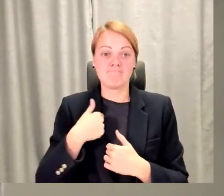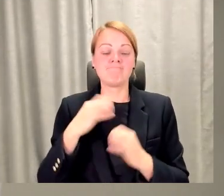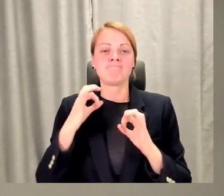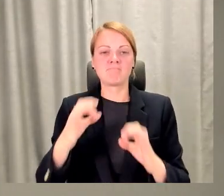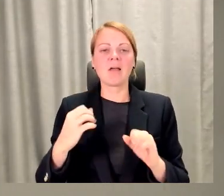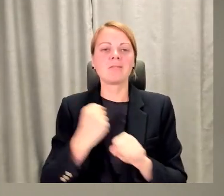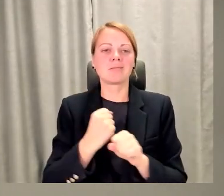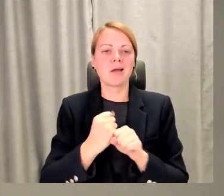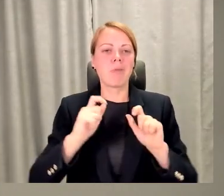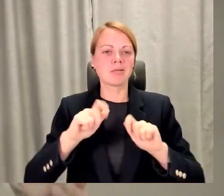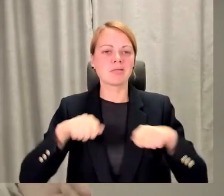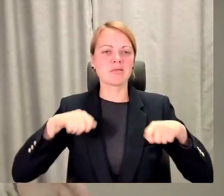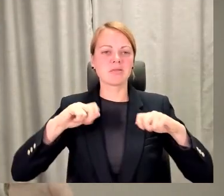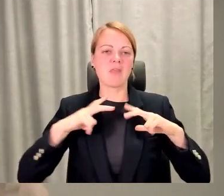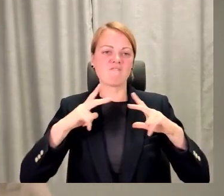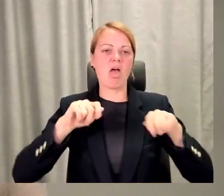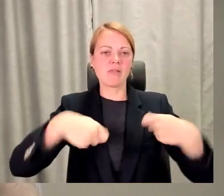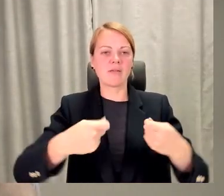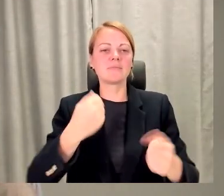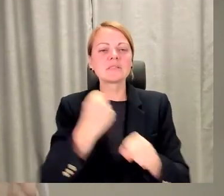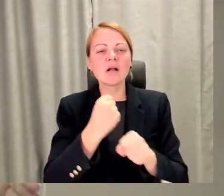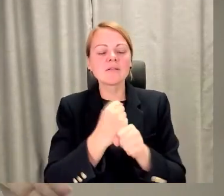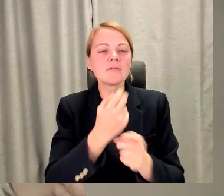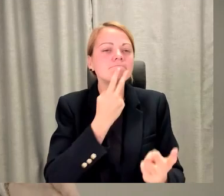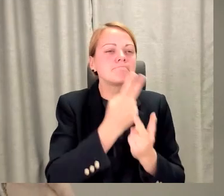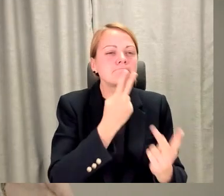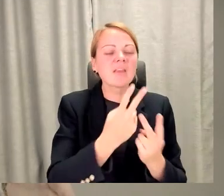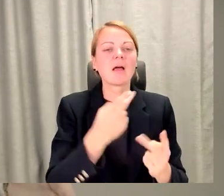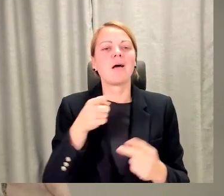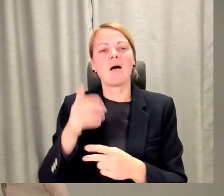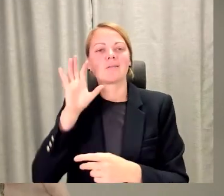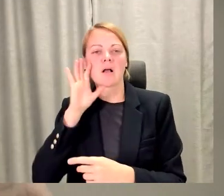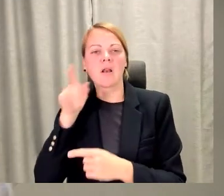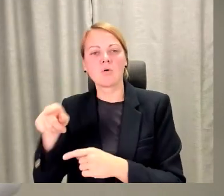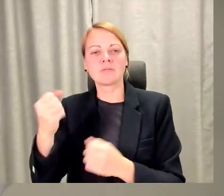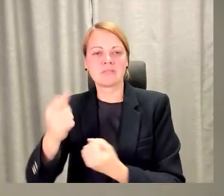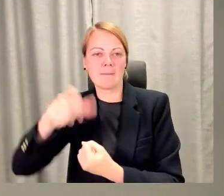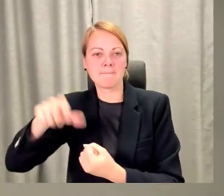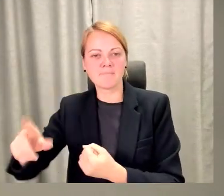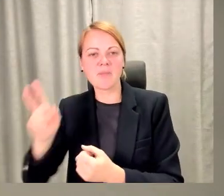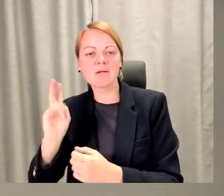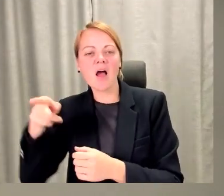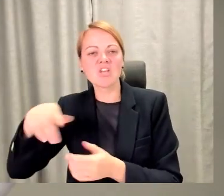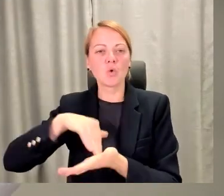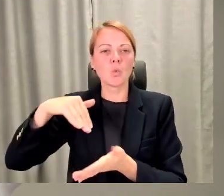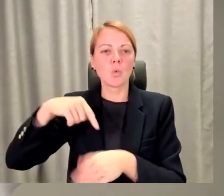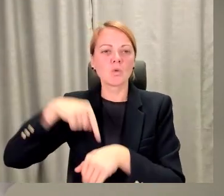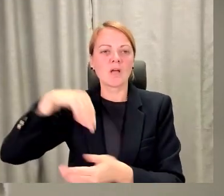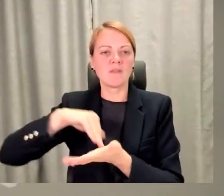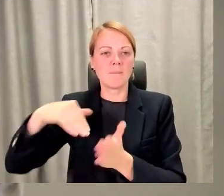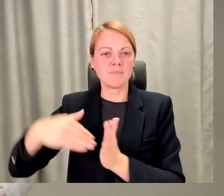svarīgi saklausīt gan, ko saka cilvēki, ko viņi vēlās, kā viņi jutās darba apstākļos, un ko vēlās darba devēs.